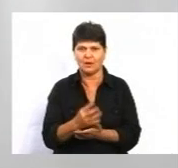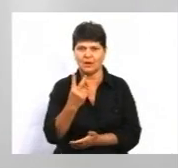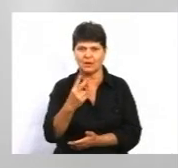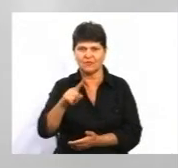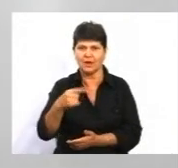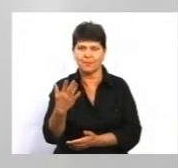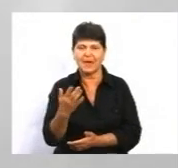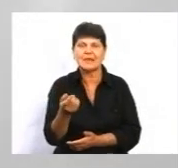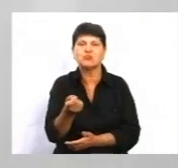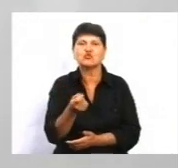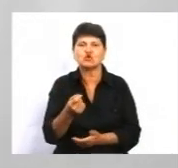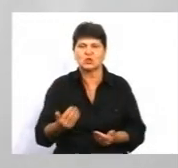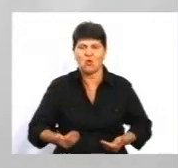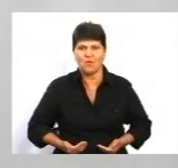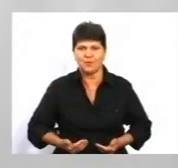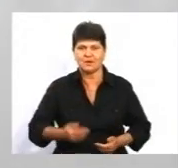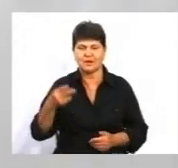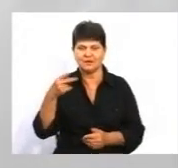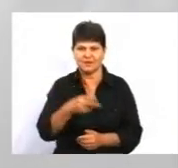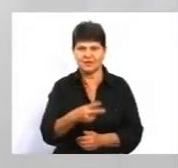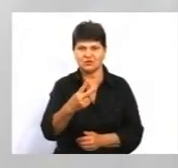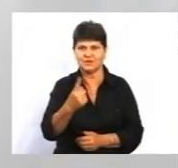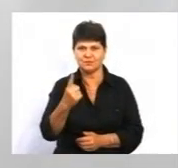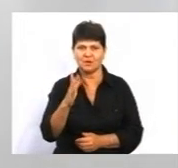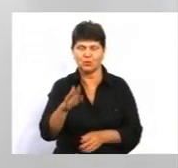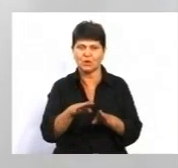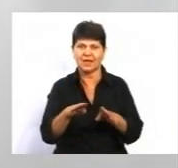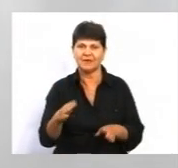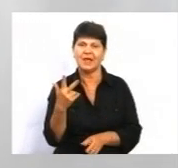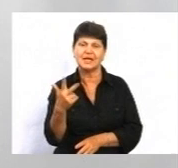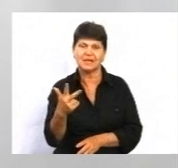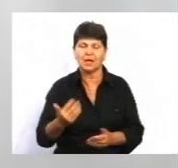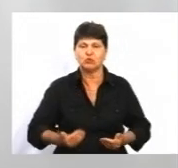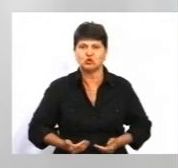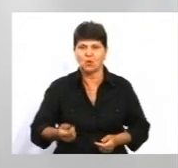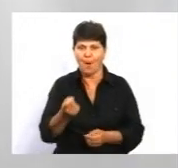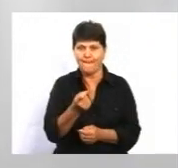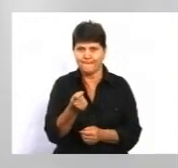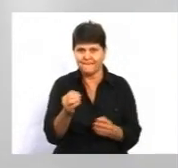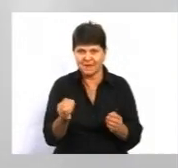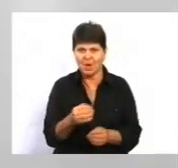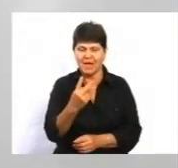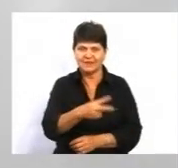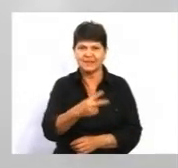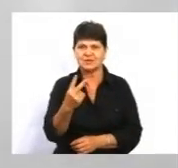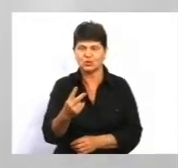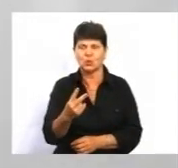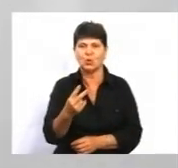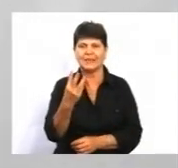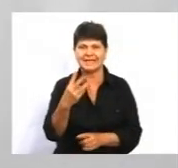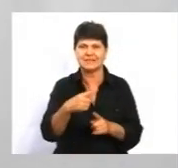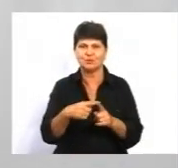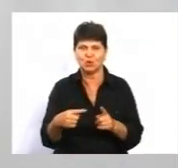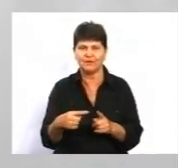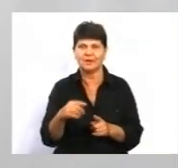прожиткових мінімумів. 2021 буде на рівні трьох прожиткових мінімумів, 22 – 3,5, а з